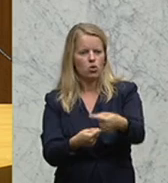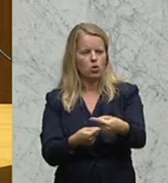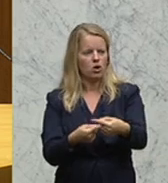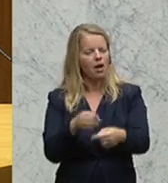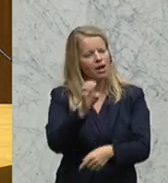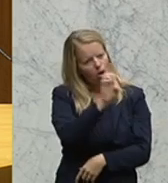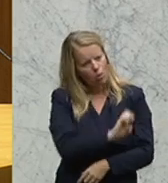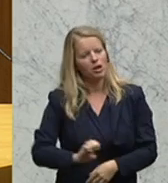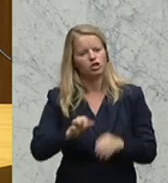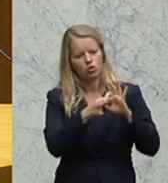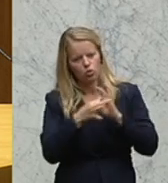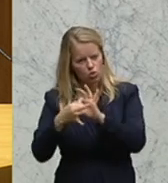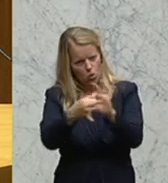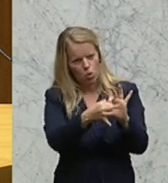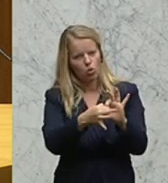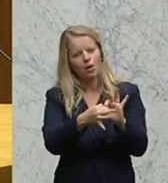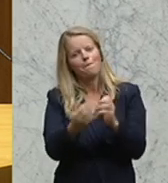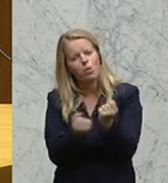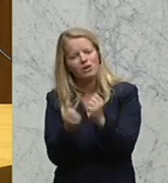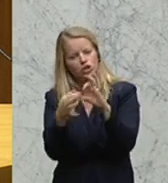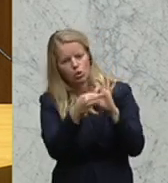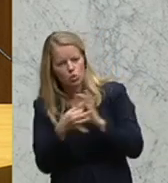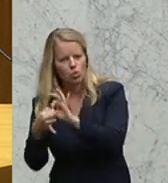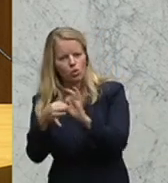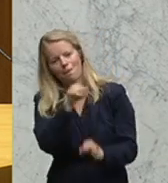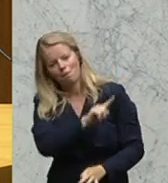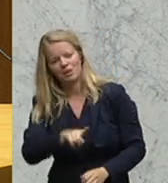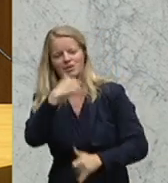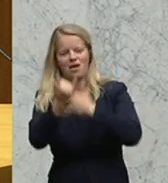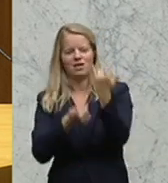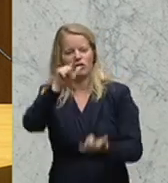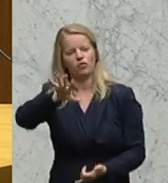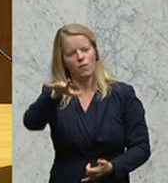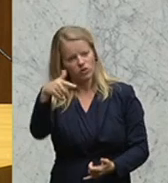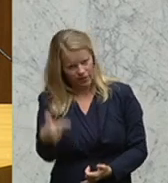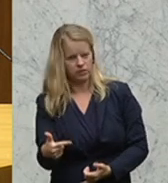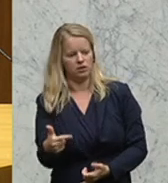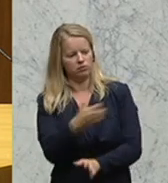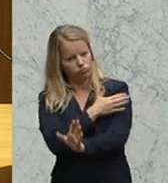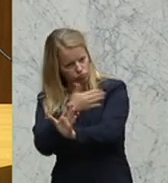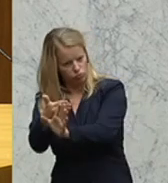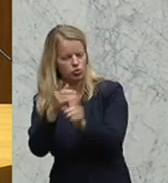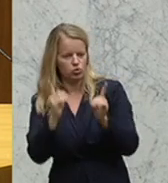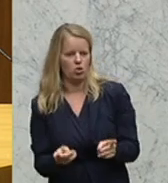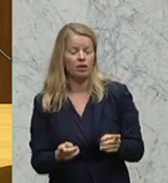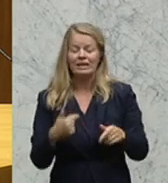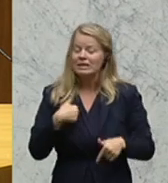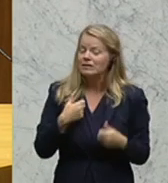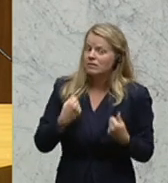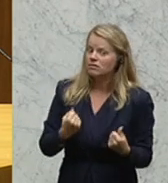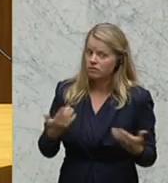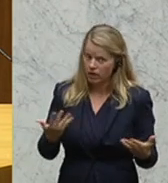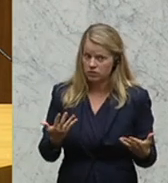politischen Union bis zum Jahr 2025. Ich bin überzeugt, dass Europa nur so gelingen kann, die auch zukünftig großen